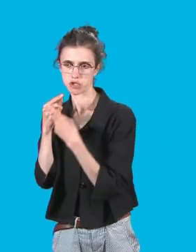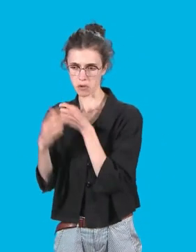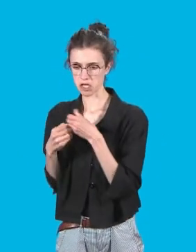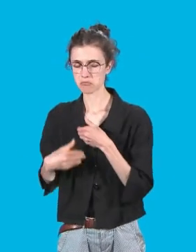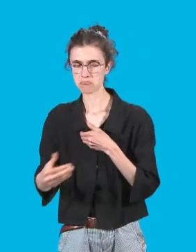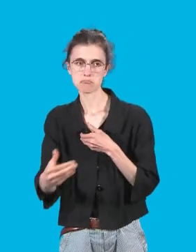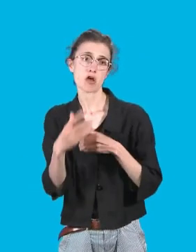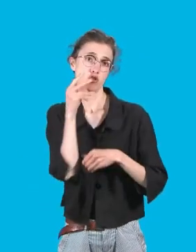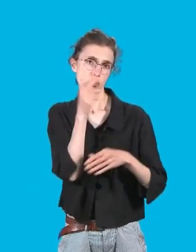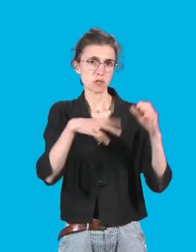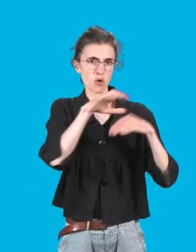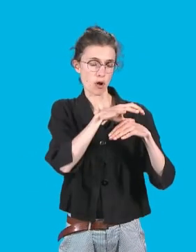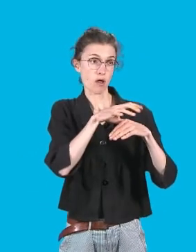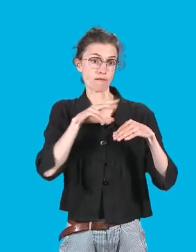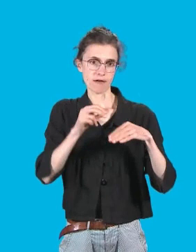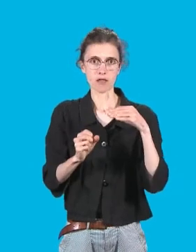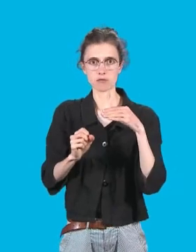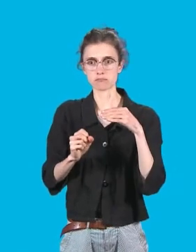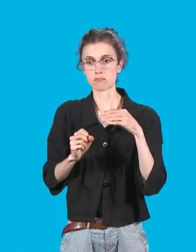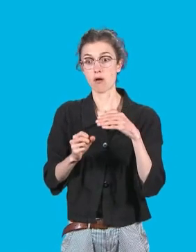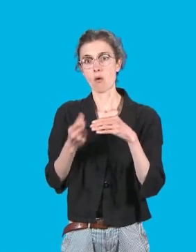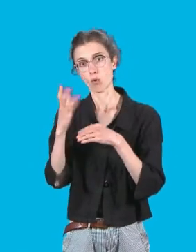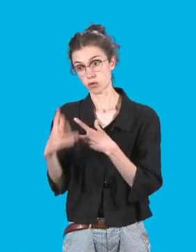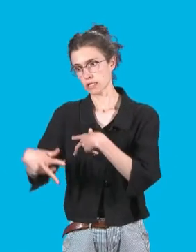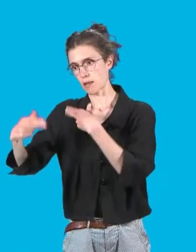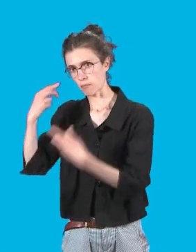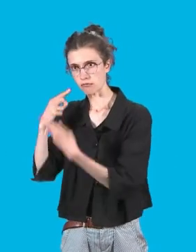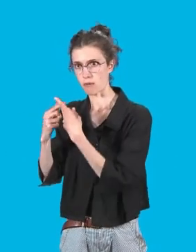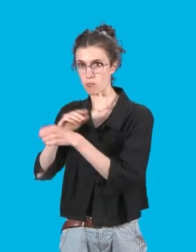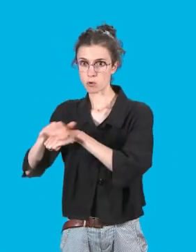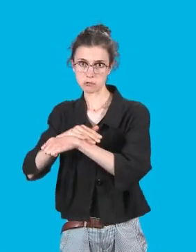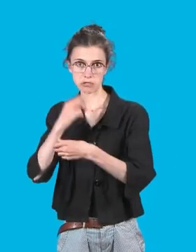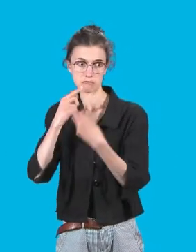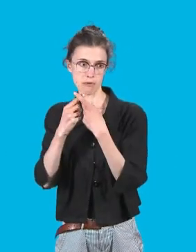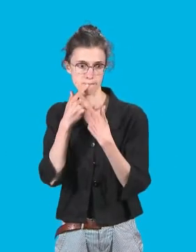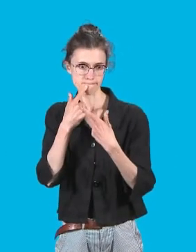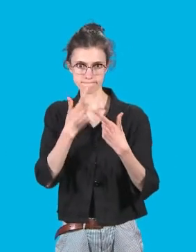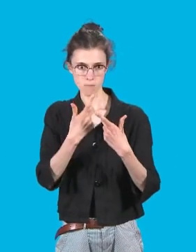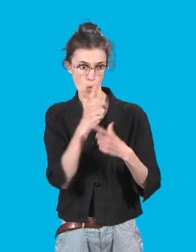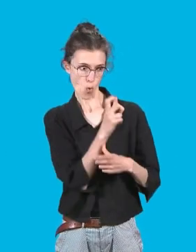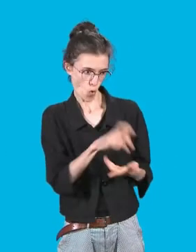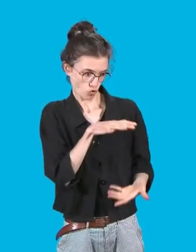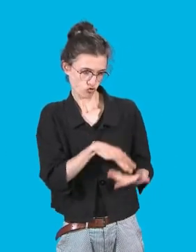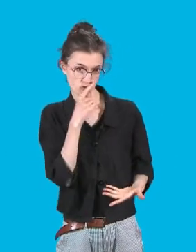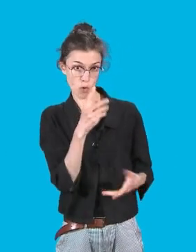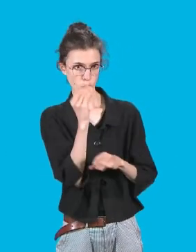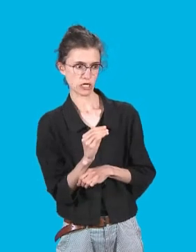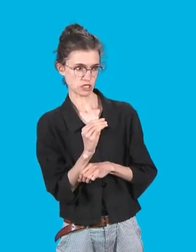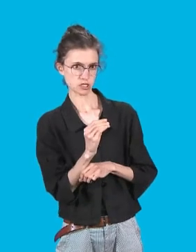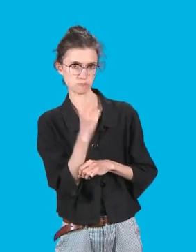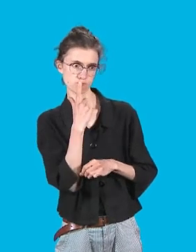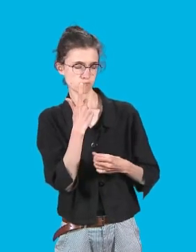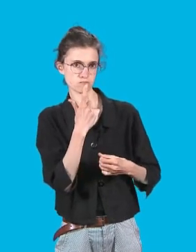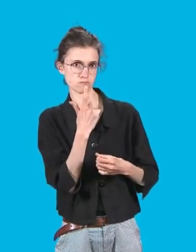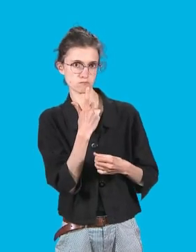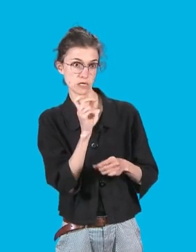à lancer un autre volet de sa politique de préservation des ressources en eau en votant ce nouveau schéma directeur de l'assainissement. Le plan